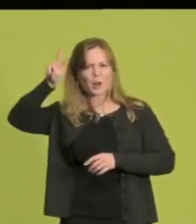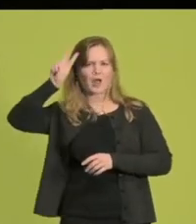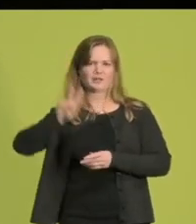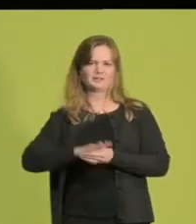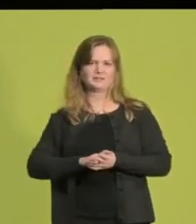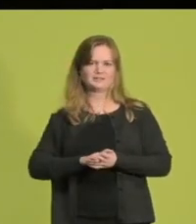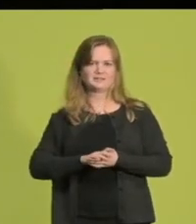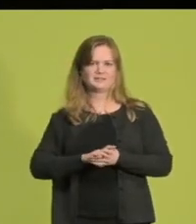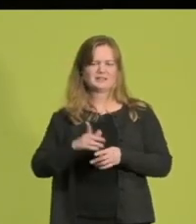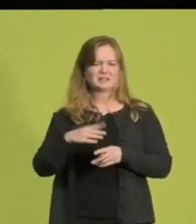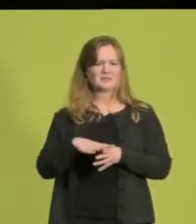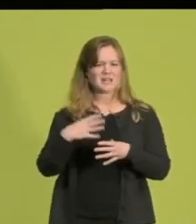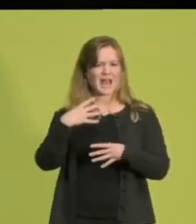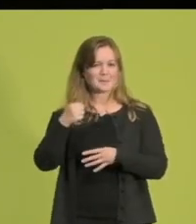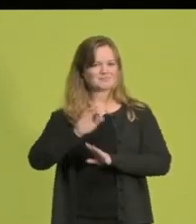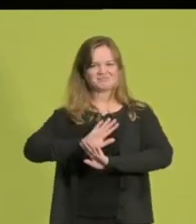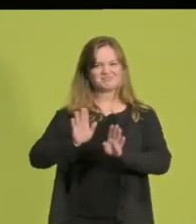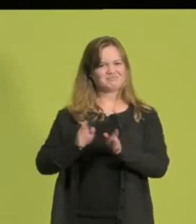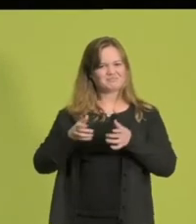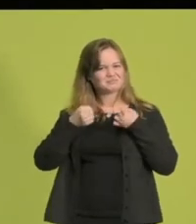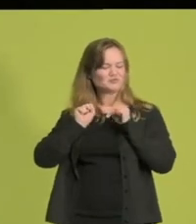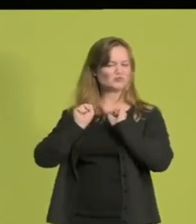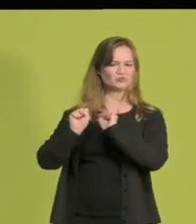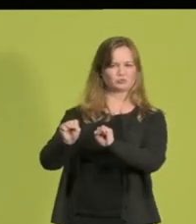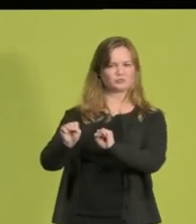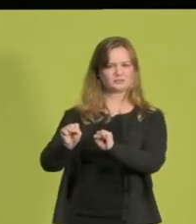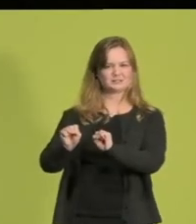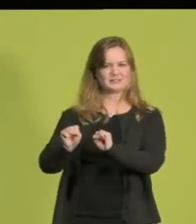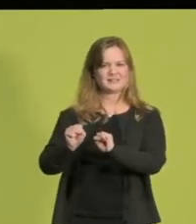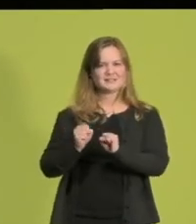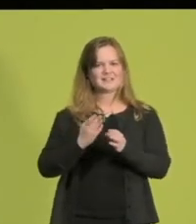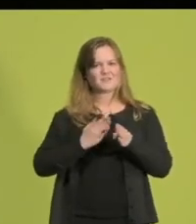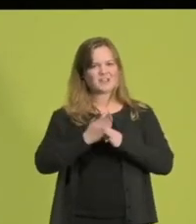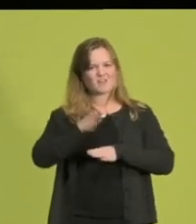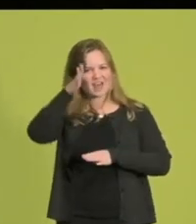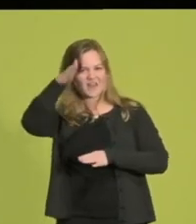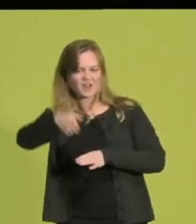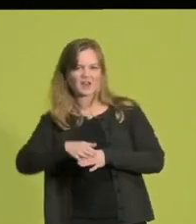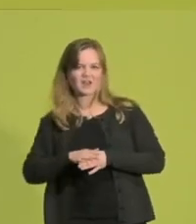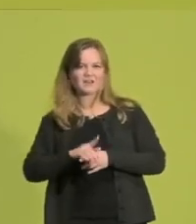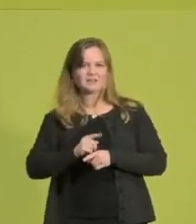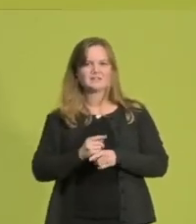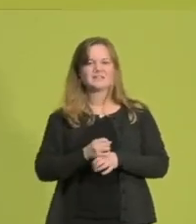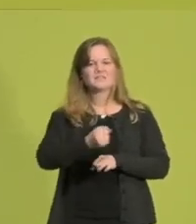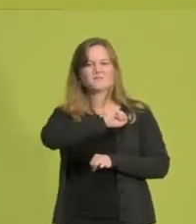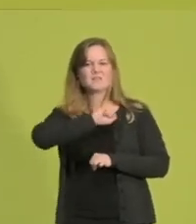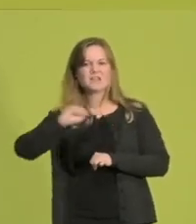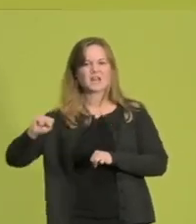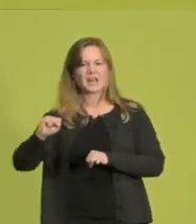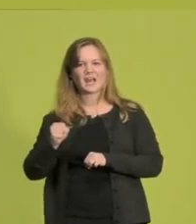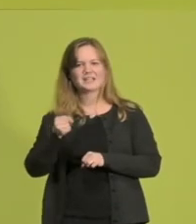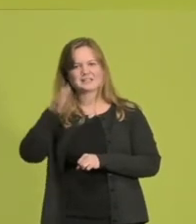lassen wir uns nicht wegnehmen, die lassen wir uns nicht kaputt machen. Nicht von den Querdenkerinnen und Querdenkern, nicht von Rechtspopulisten,